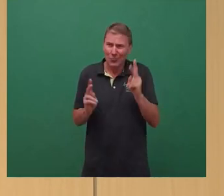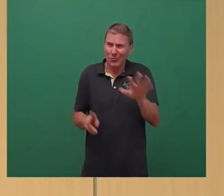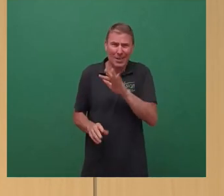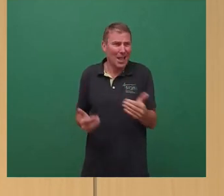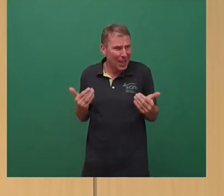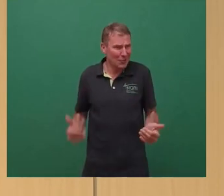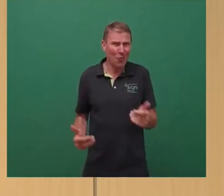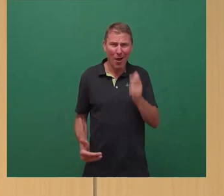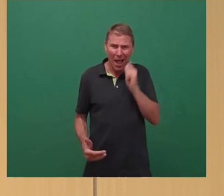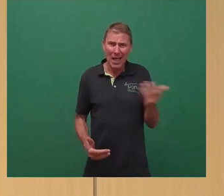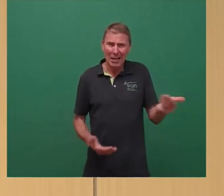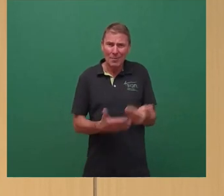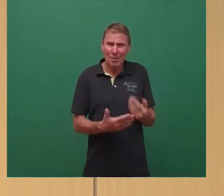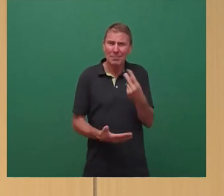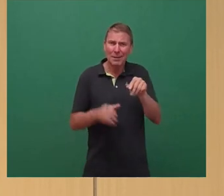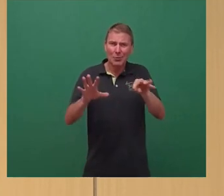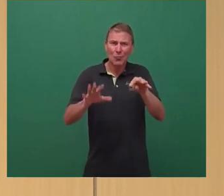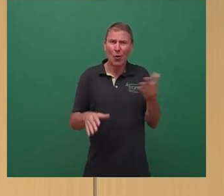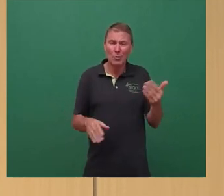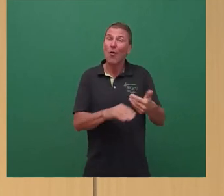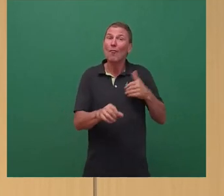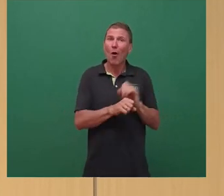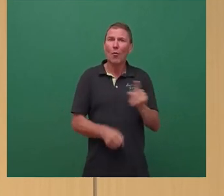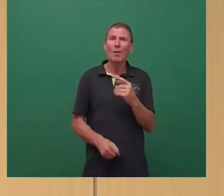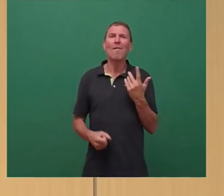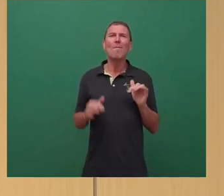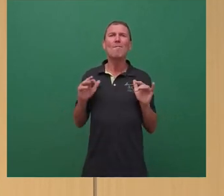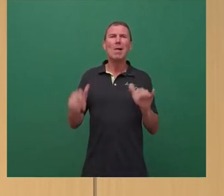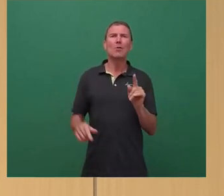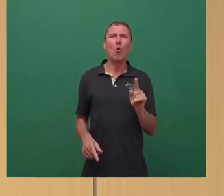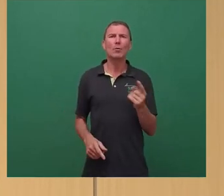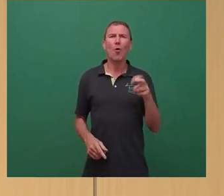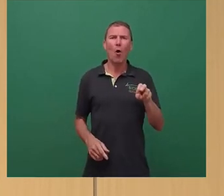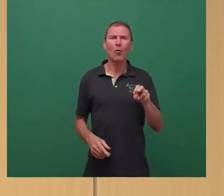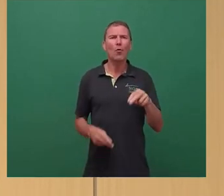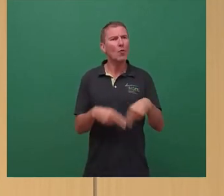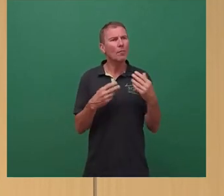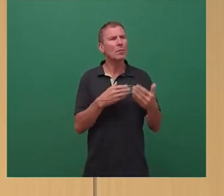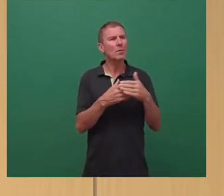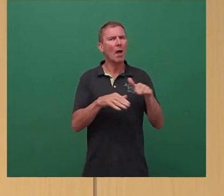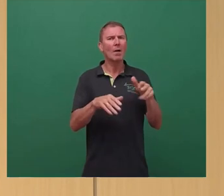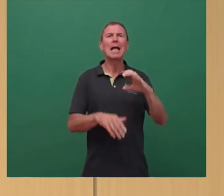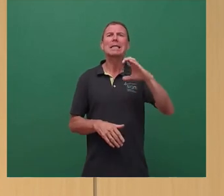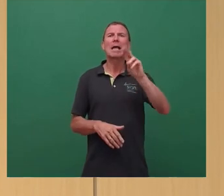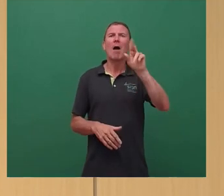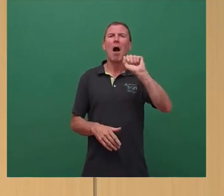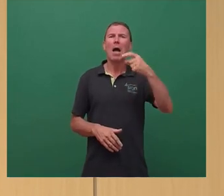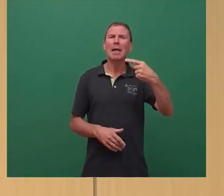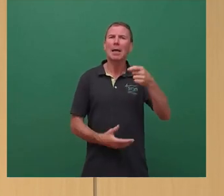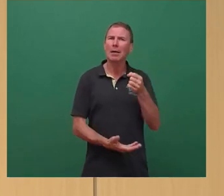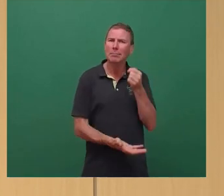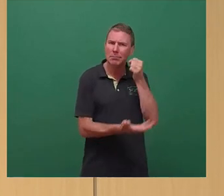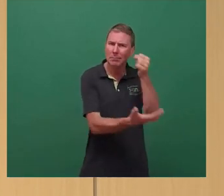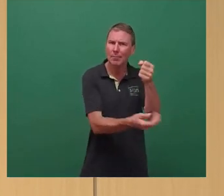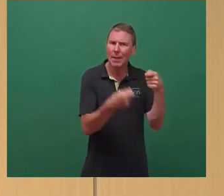Chemnitz hat 2019 noch vor Corona 5 Millionen Euro jährlich wieder in den ÖPNV, in die CVAG reingesteckt. Das ist nichts,